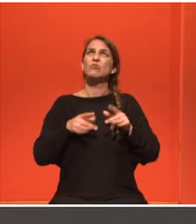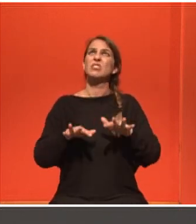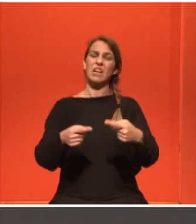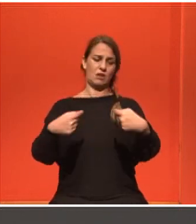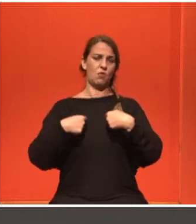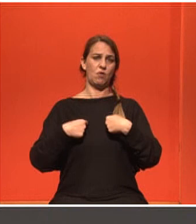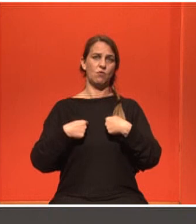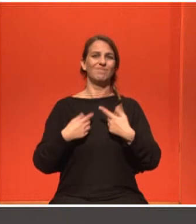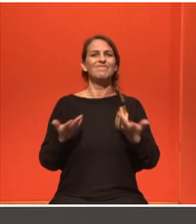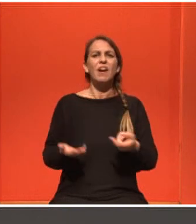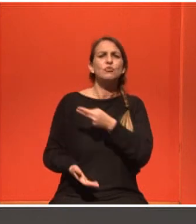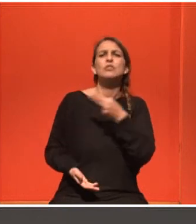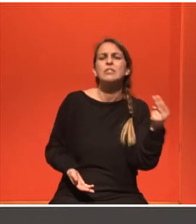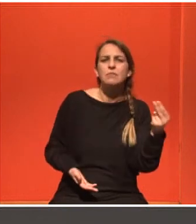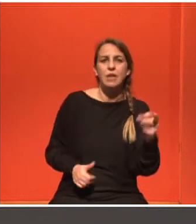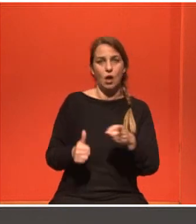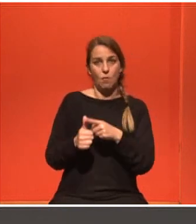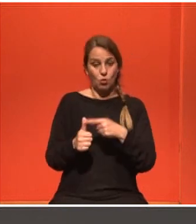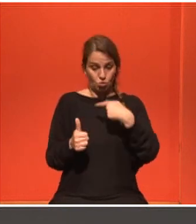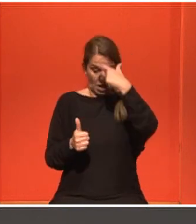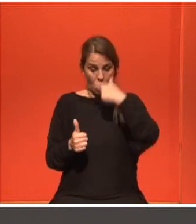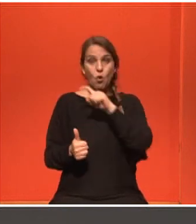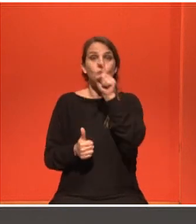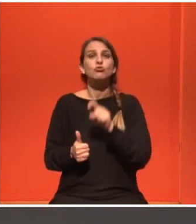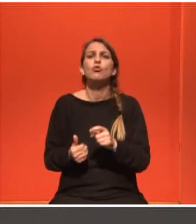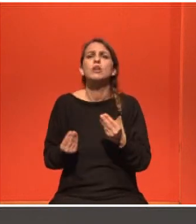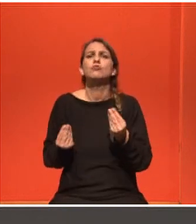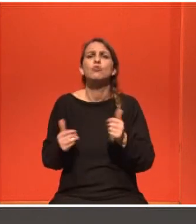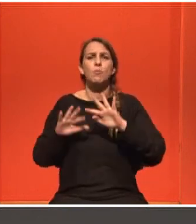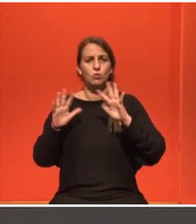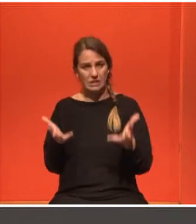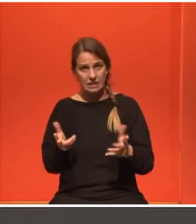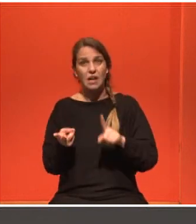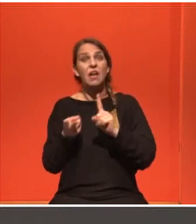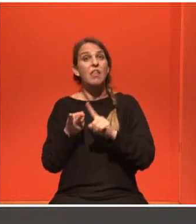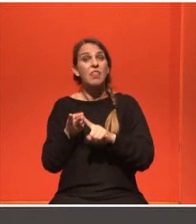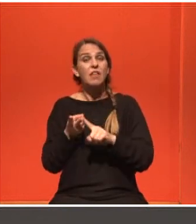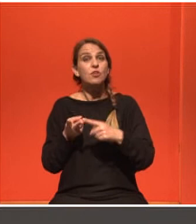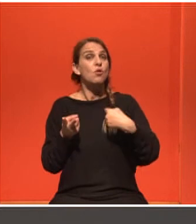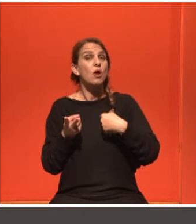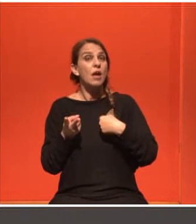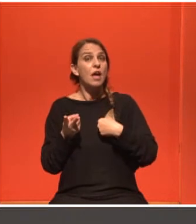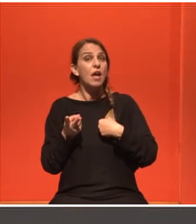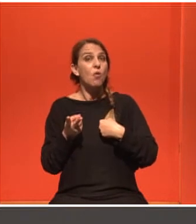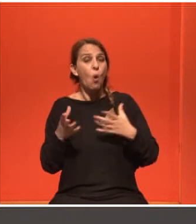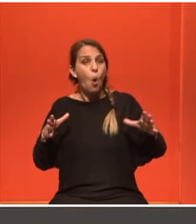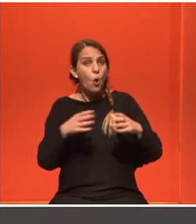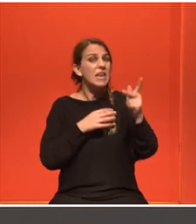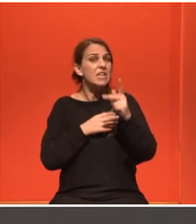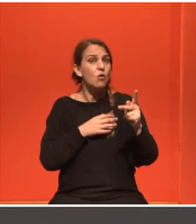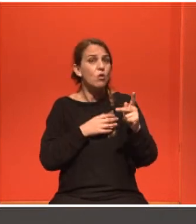ατομική ευθύνη, πώς ζούμε σαν άτομα και σε συλλογική ευθύνη, πώς ζούμε συλλογικά.